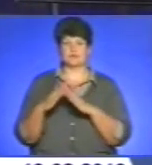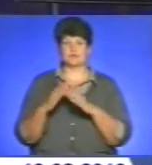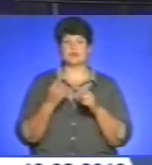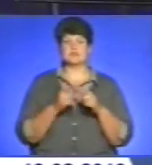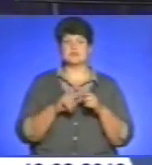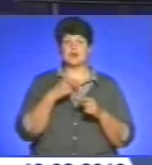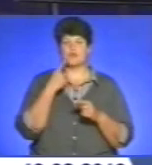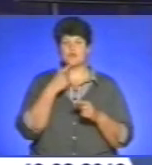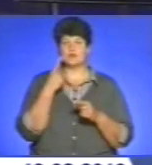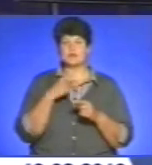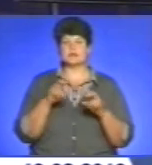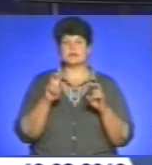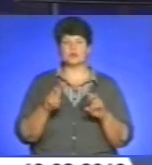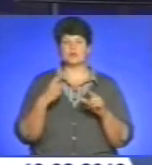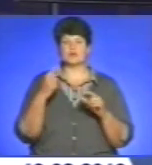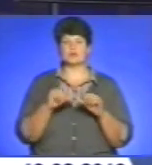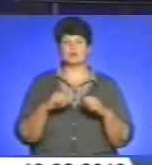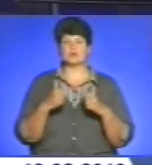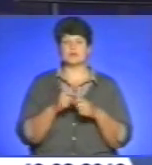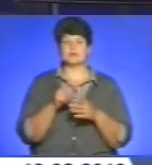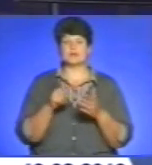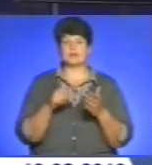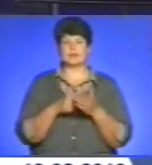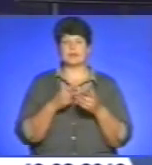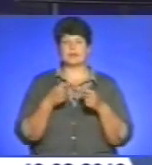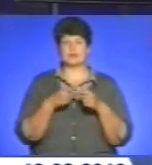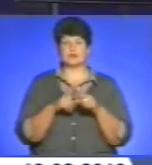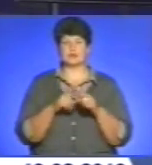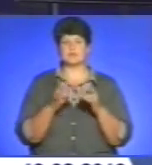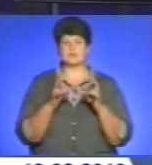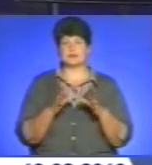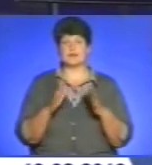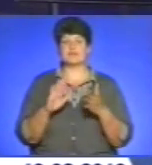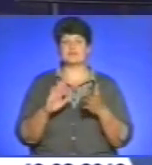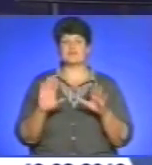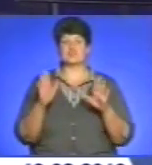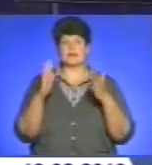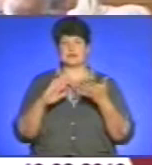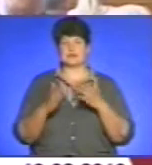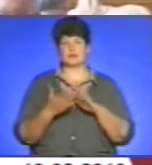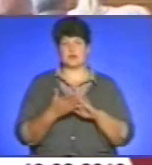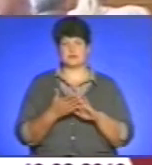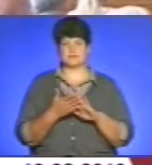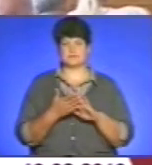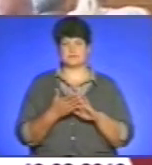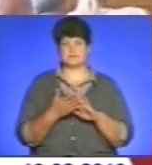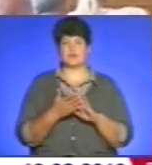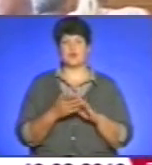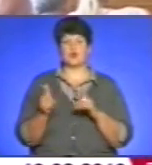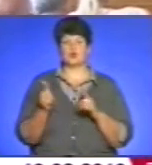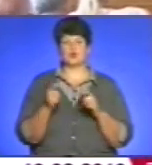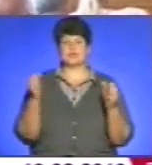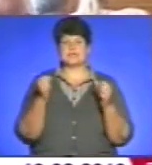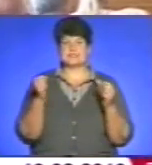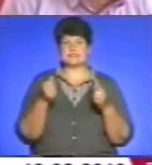говорили на засіданні обласної комісії з питань техногенно-екологічної безпеки та надзвичайних ситуацій. Готуй сани влітку,